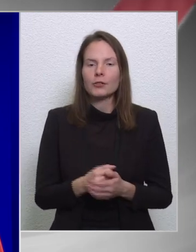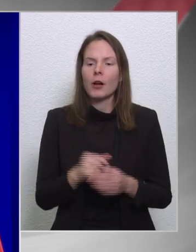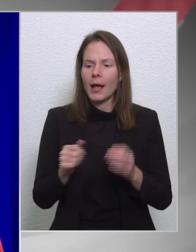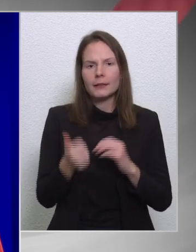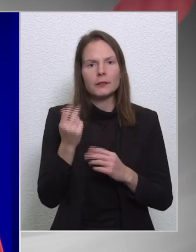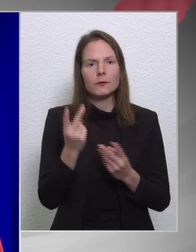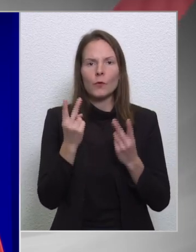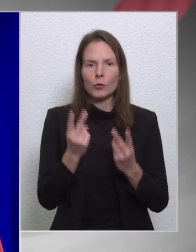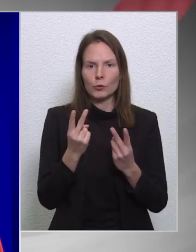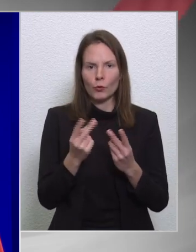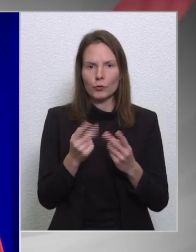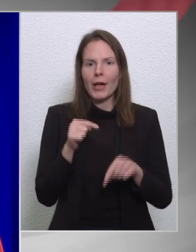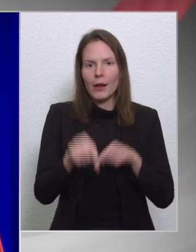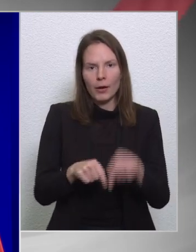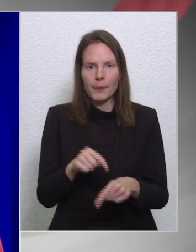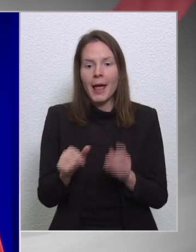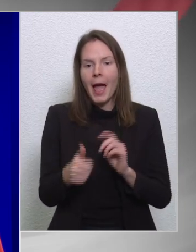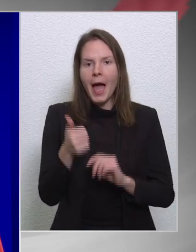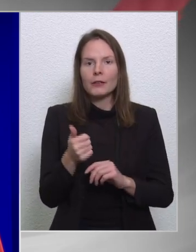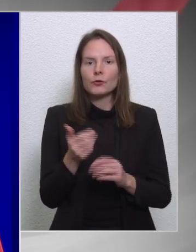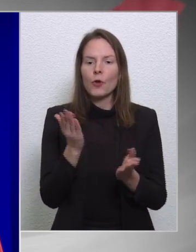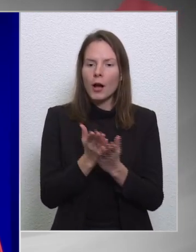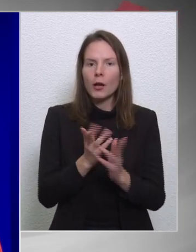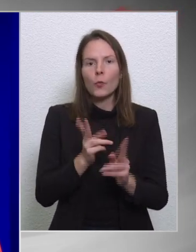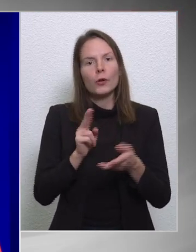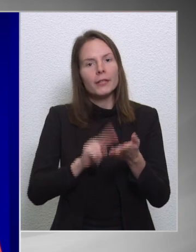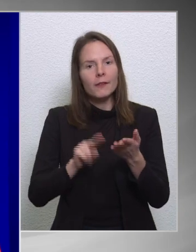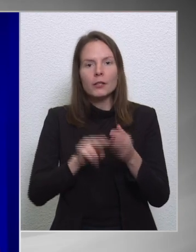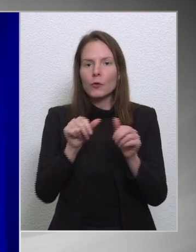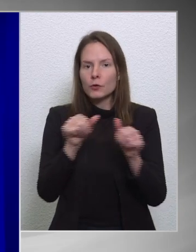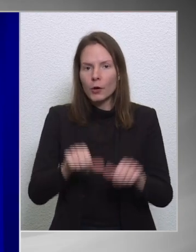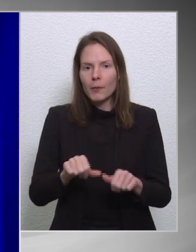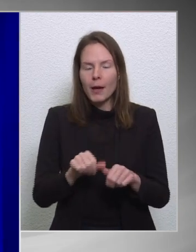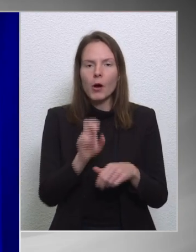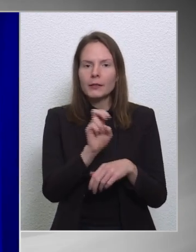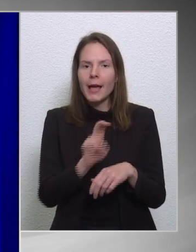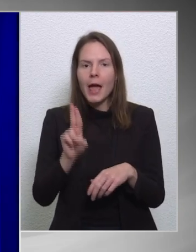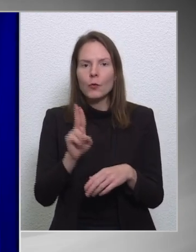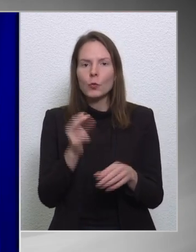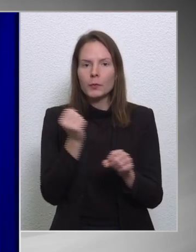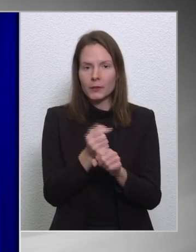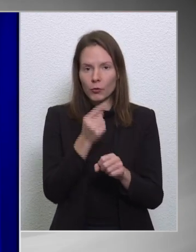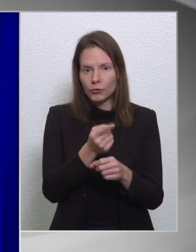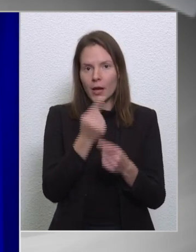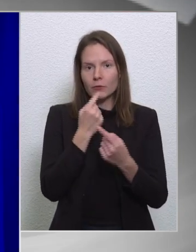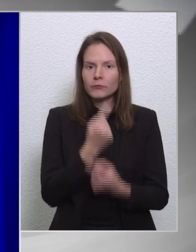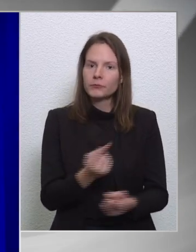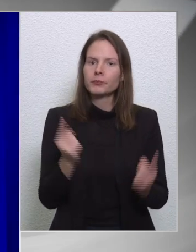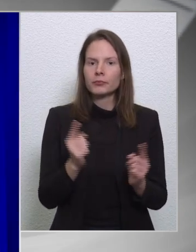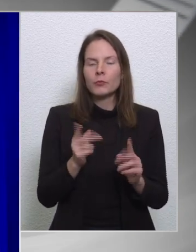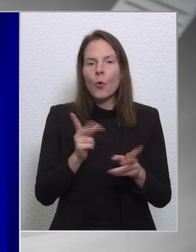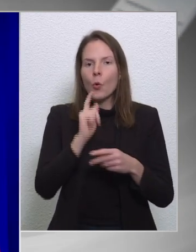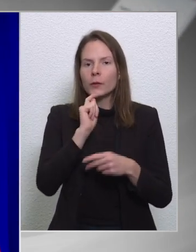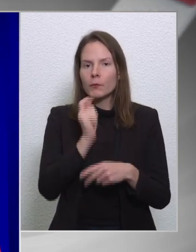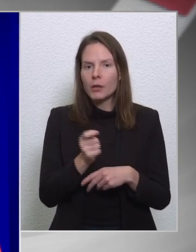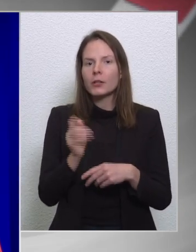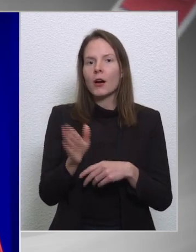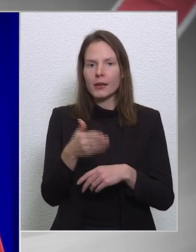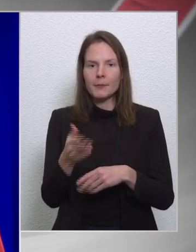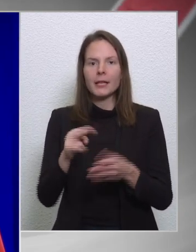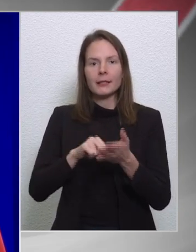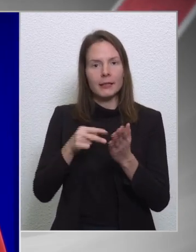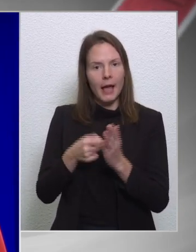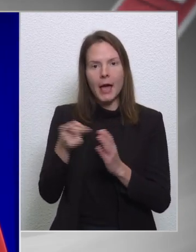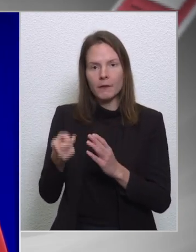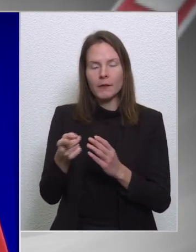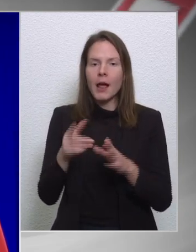ez az első alkalom, hogy hivatalos formában az Európai Bizottság bejelentette, hogy a magyar nemzeti terv